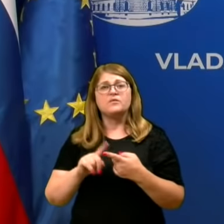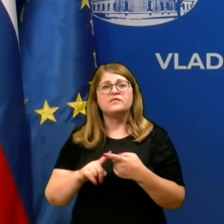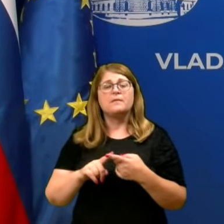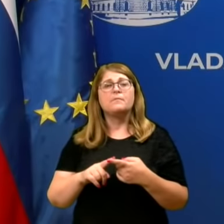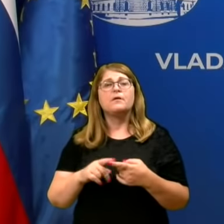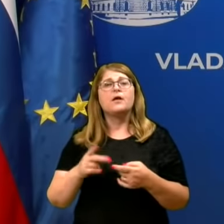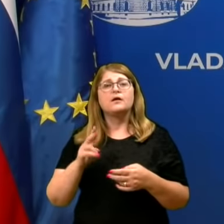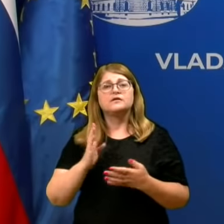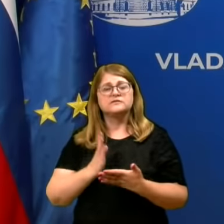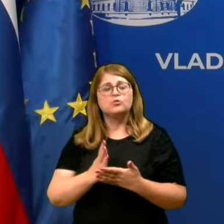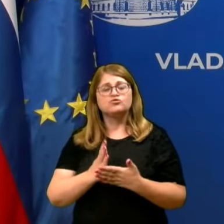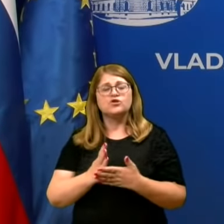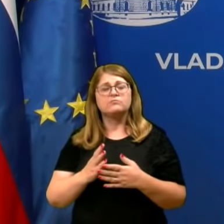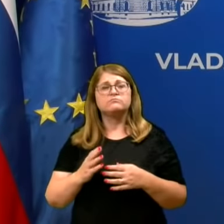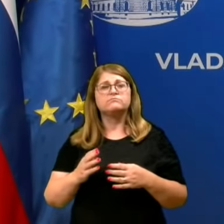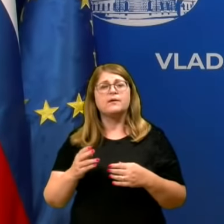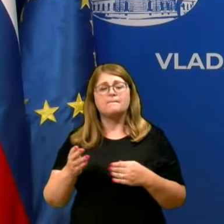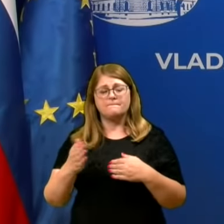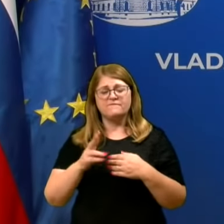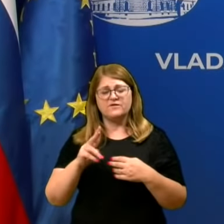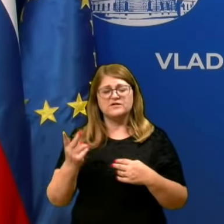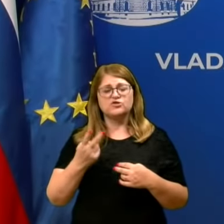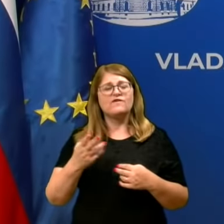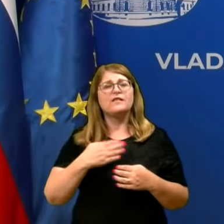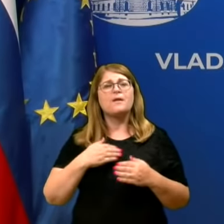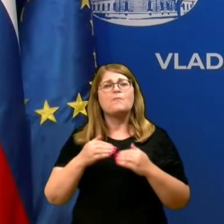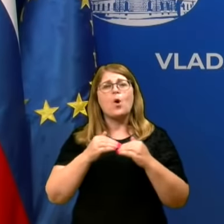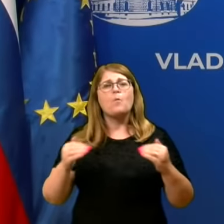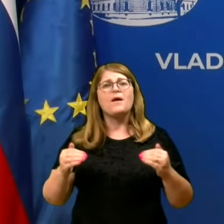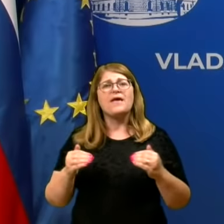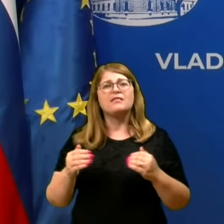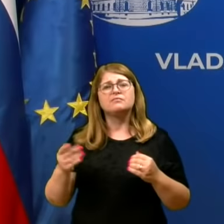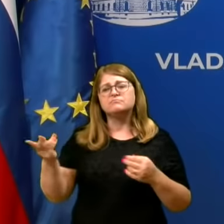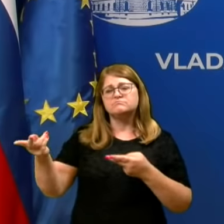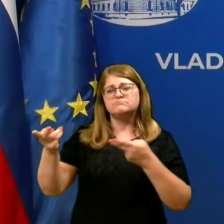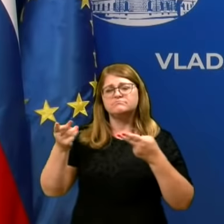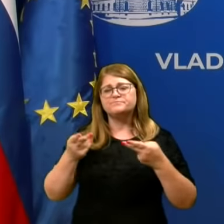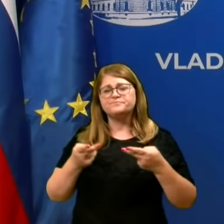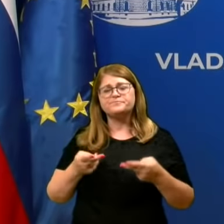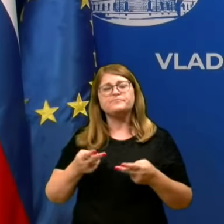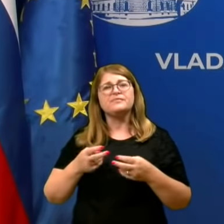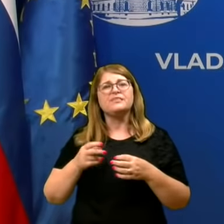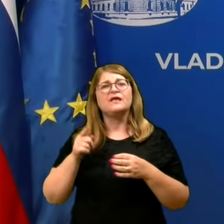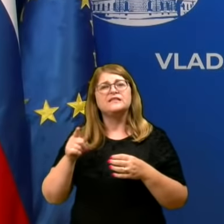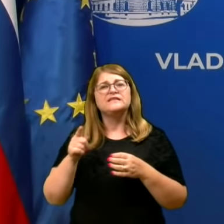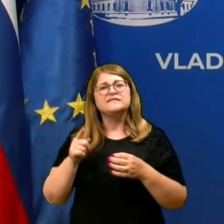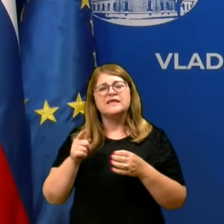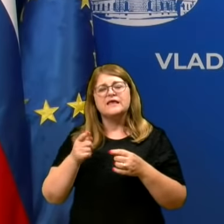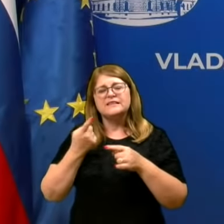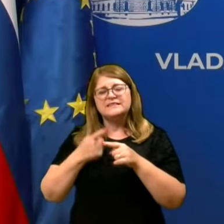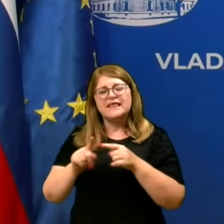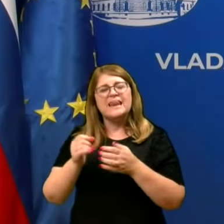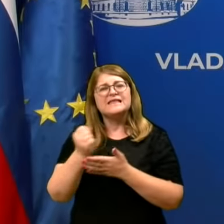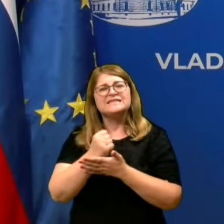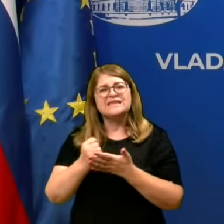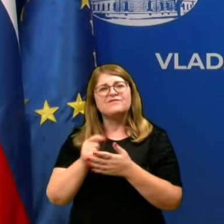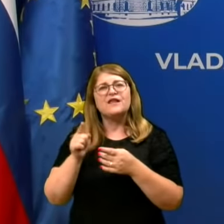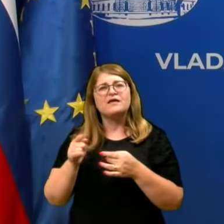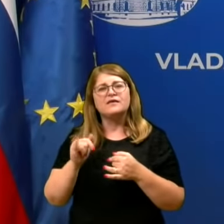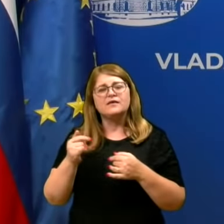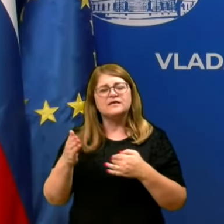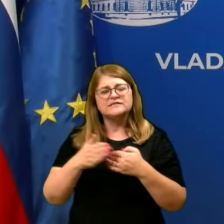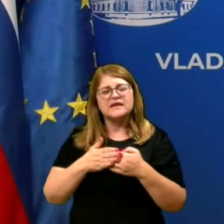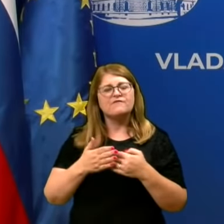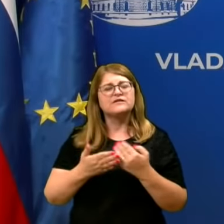reagenti, ker imamo v Sloveniji umejen dotok reagentov in potem pa žlobimo z nekim tempom, ki ni neumejeno visok, potem se v laboratoriji med sabo to